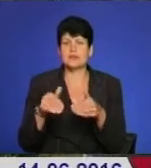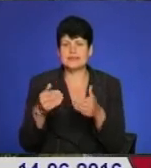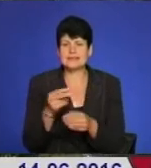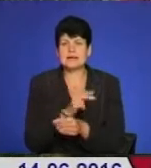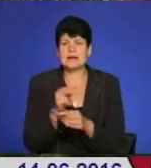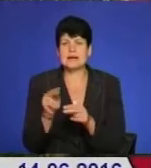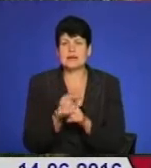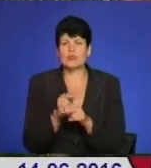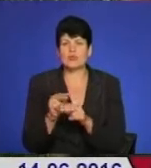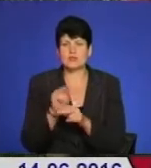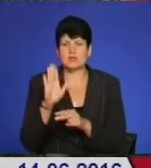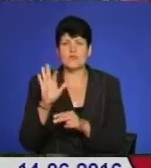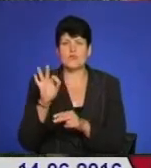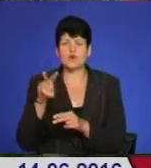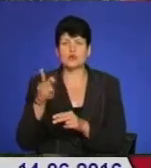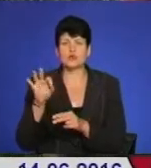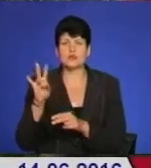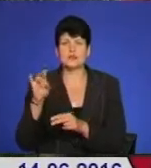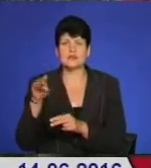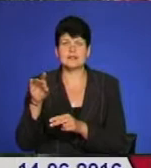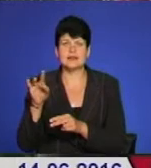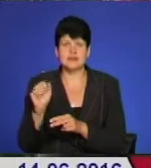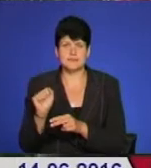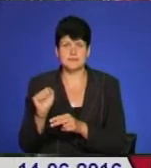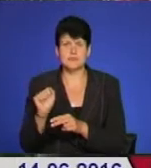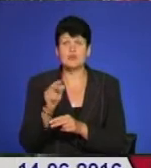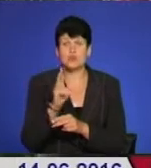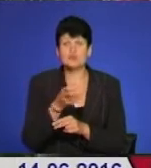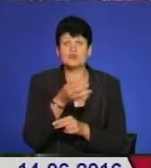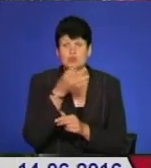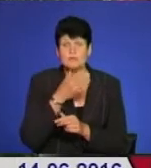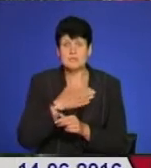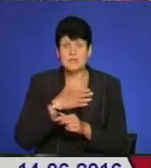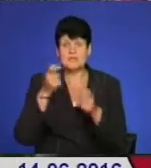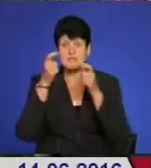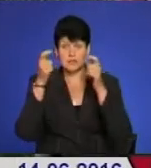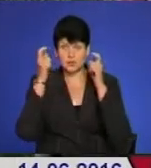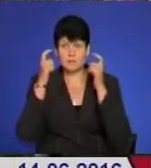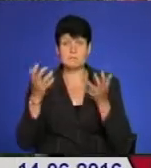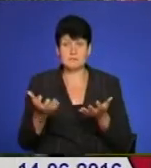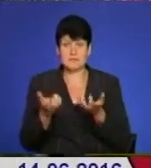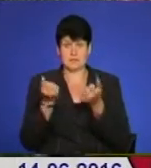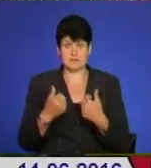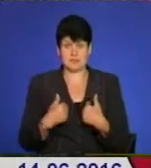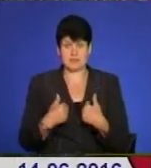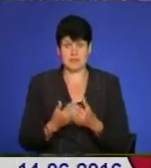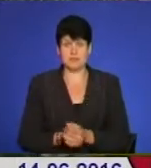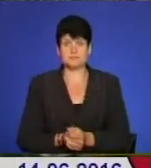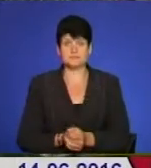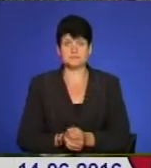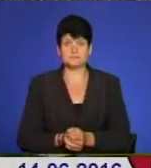лікування волонтера Богдана Кіндія. Кому сподобався мій віночок, підтримуєте мене.